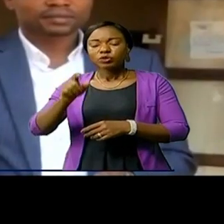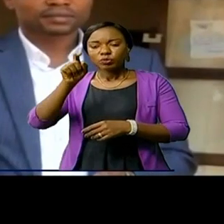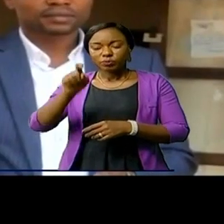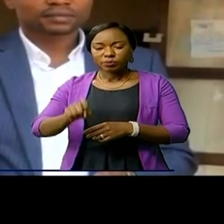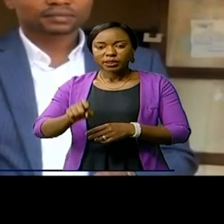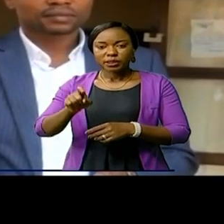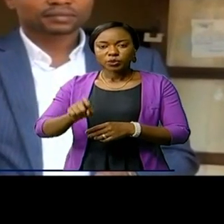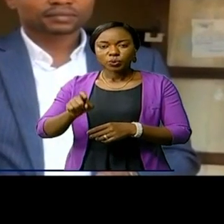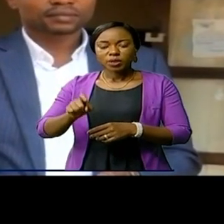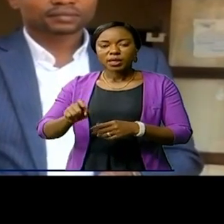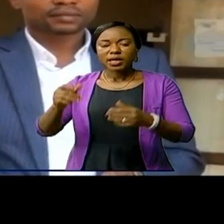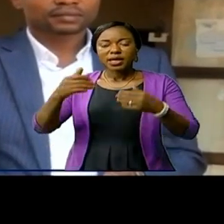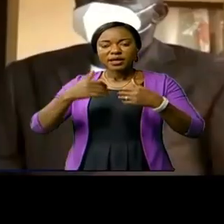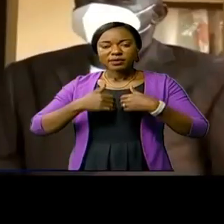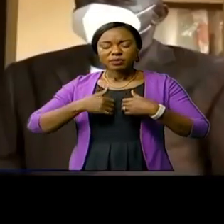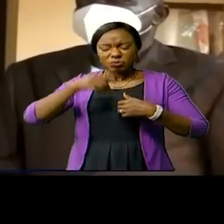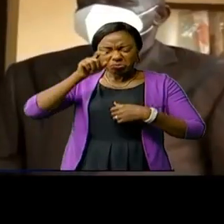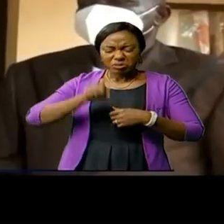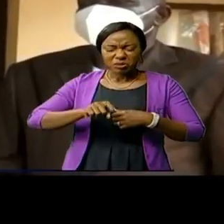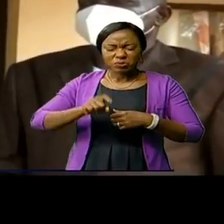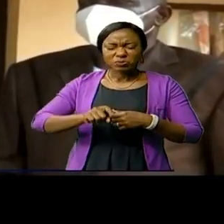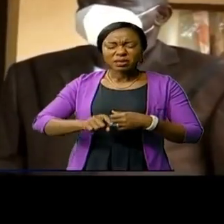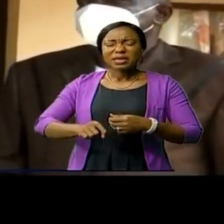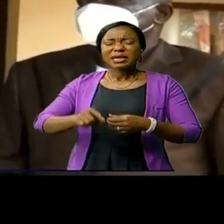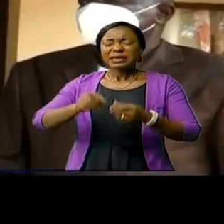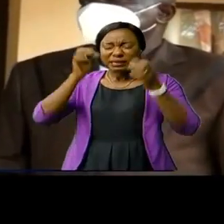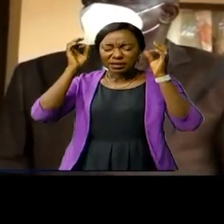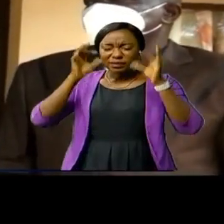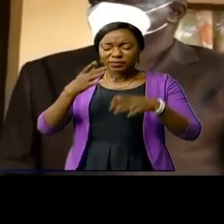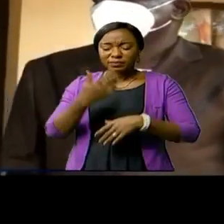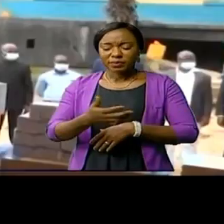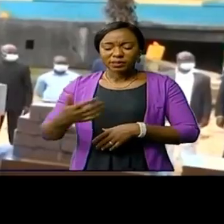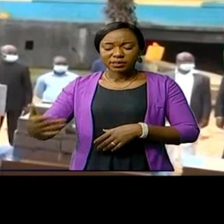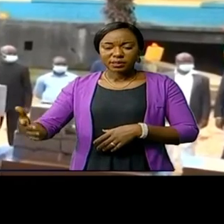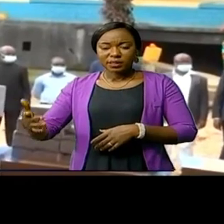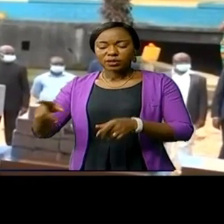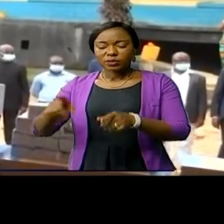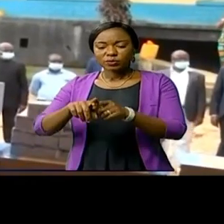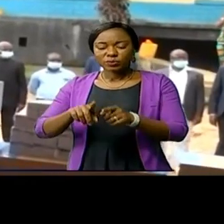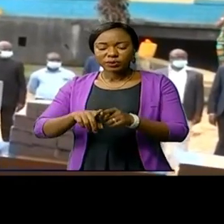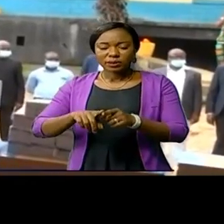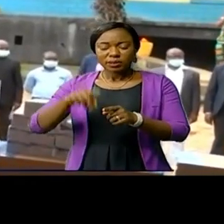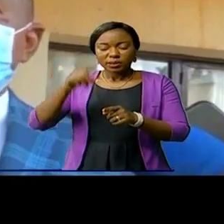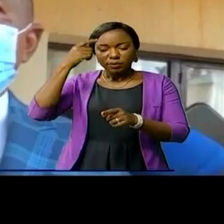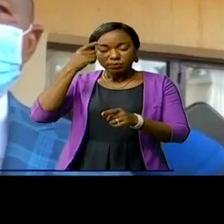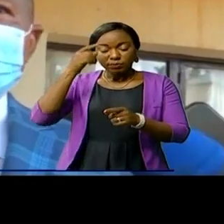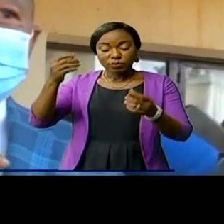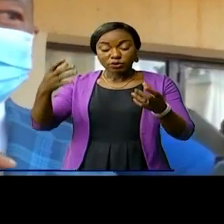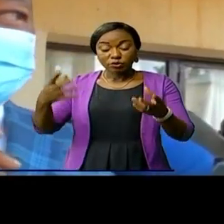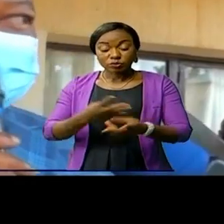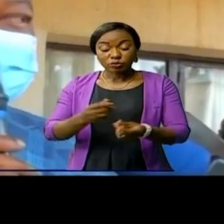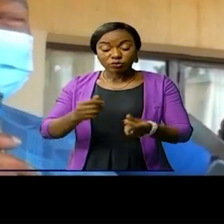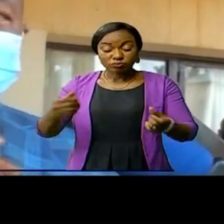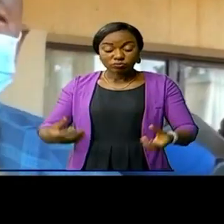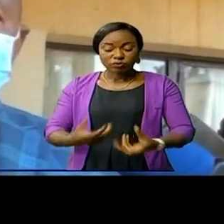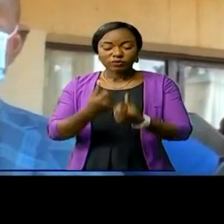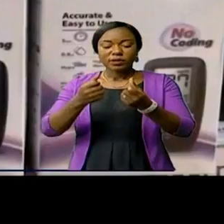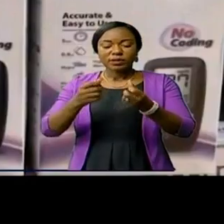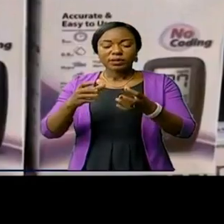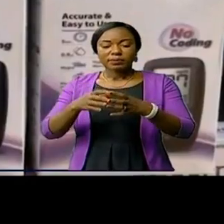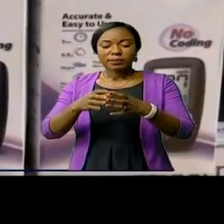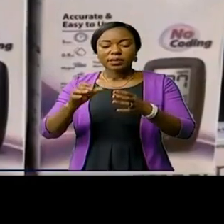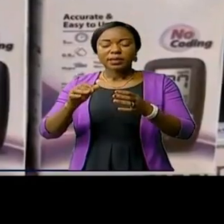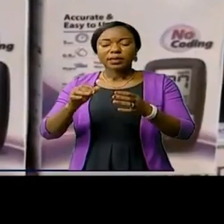avait un besoin criant, un matériel et glycomètre. La solution donc est trouvée par ces gestes du gouverneur.